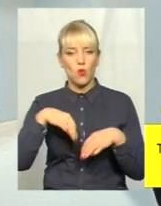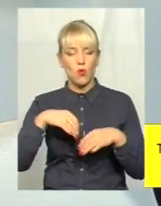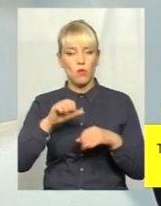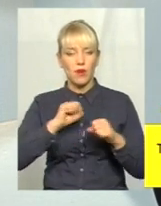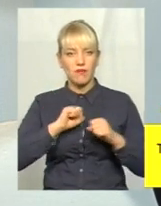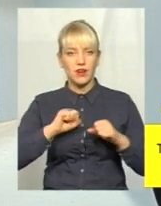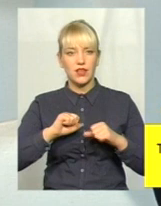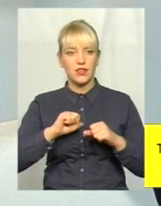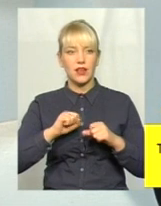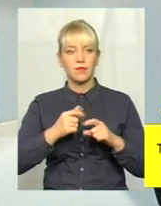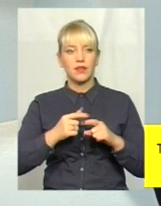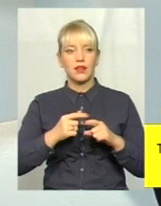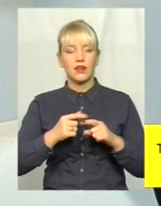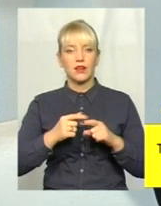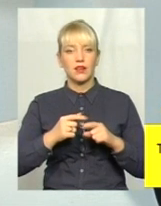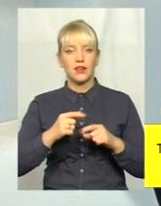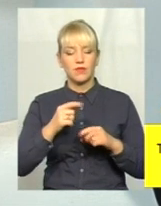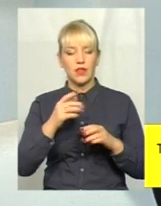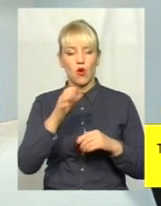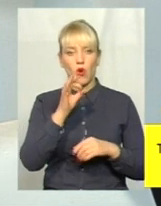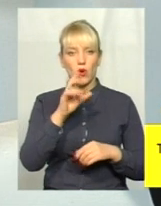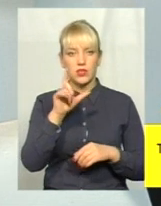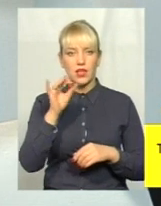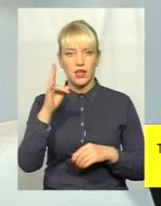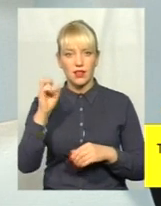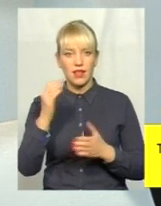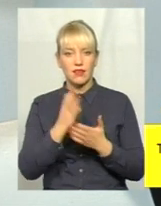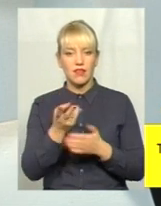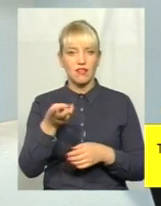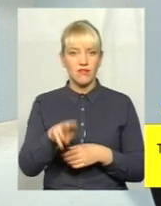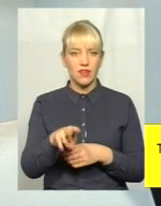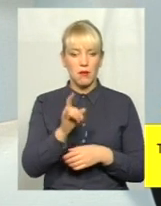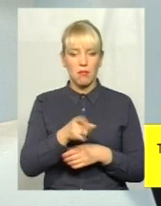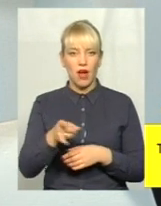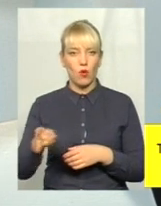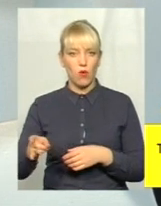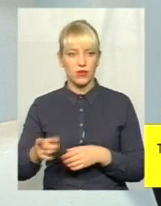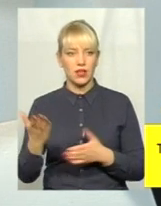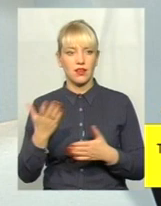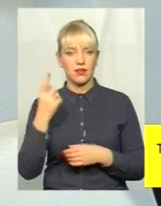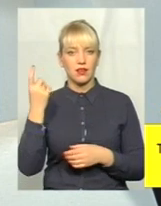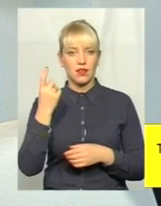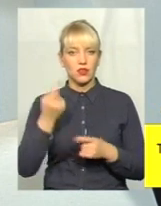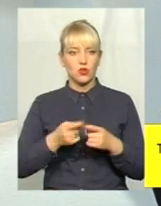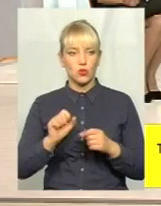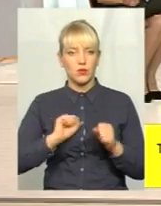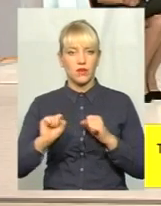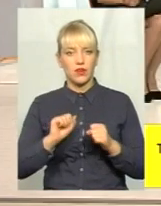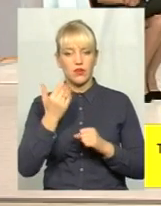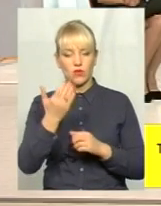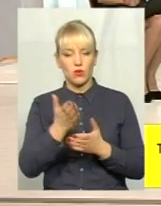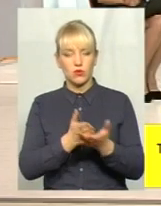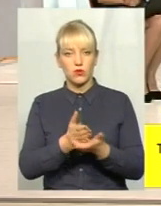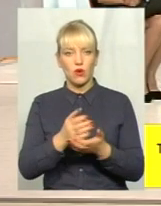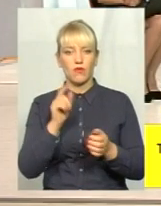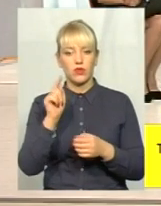в такому мікрорайоні, як Казерна, існують дві парковки, які належать цьому управлінню. Вони обслуговують, там є